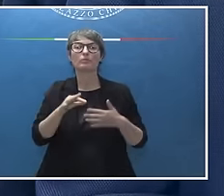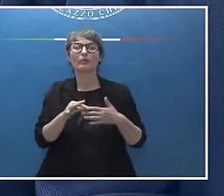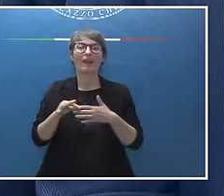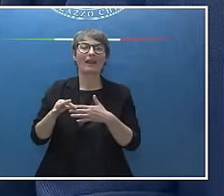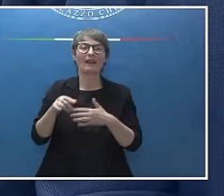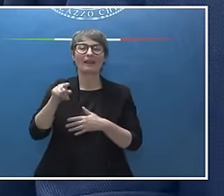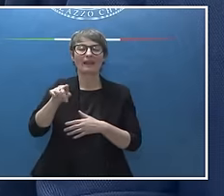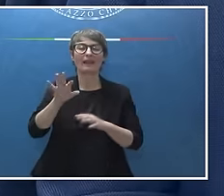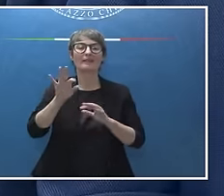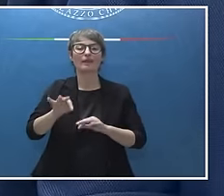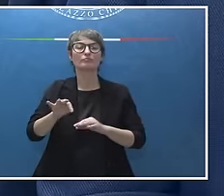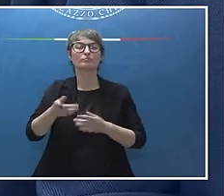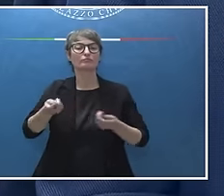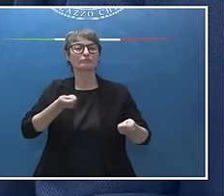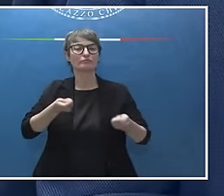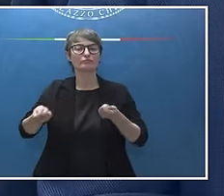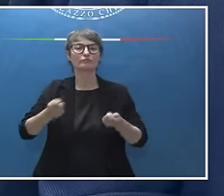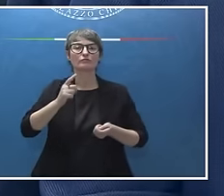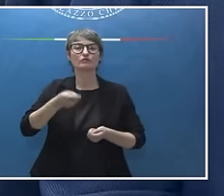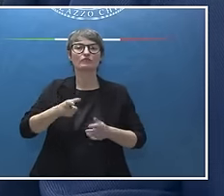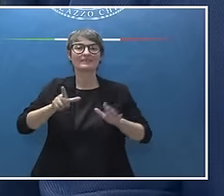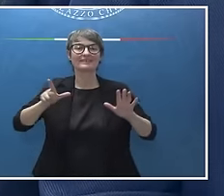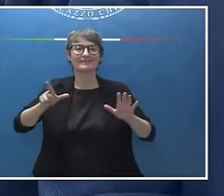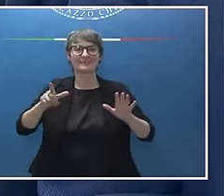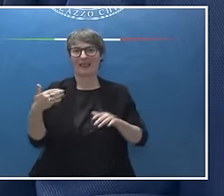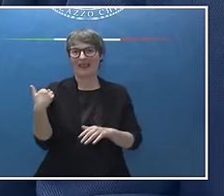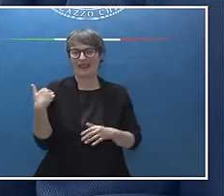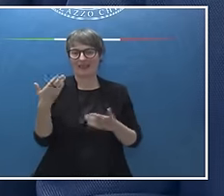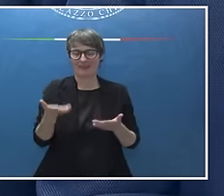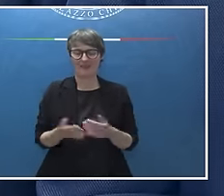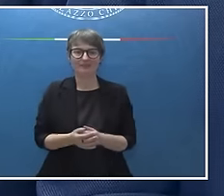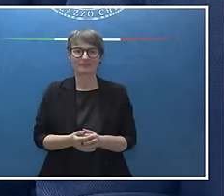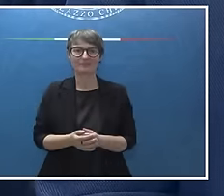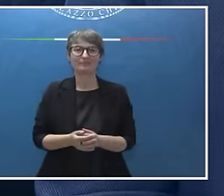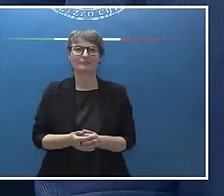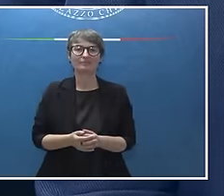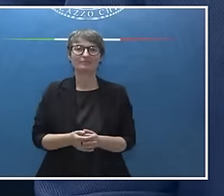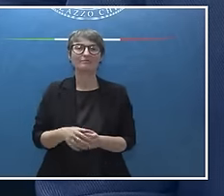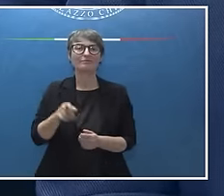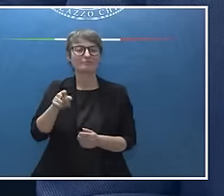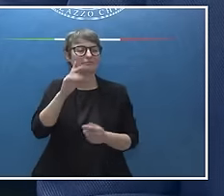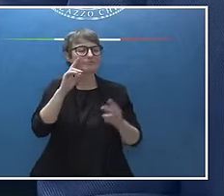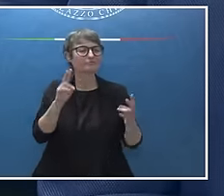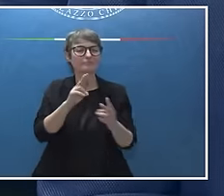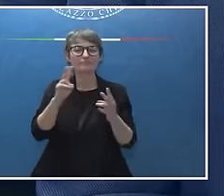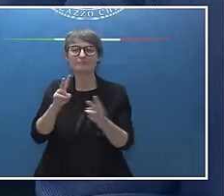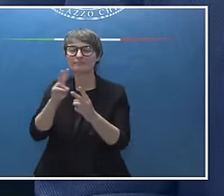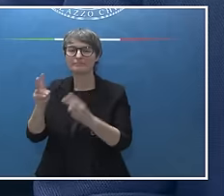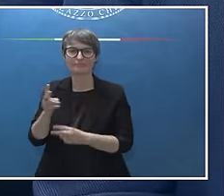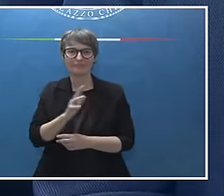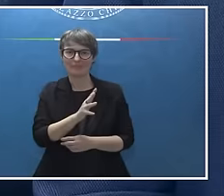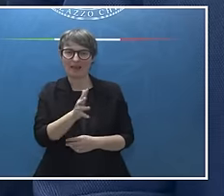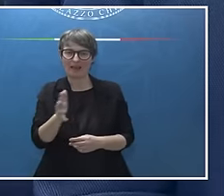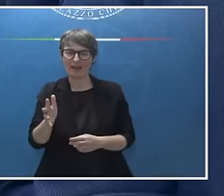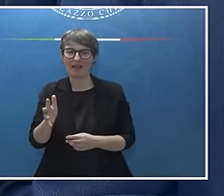del G7 del Vertice che ha appena guidato e ha incontrato le controparti. Ci sono anche